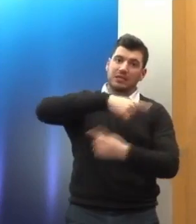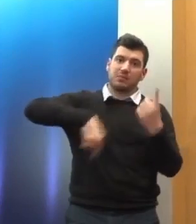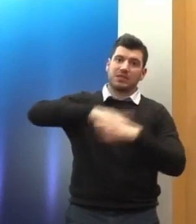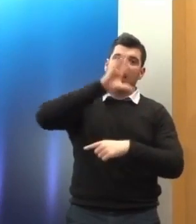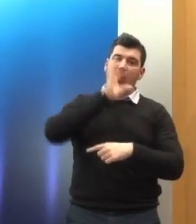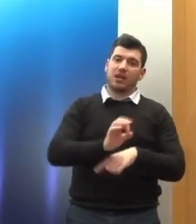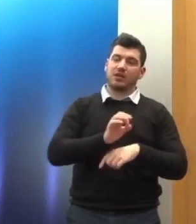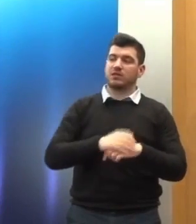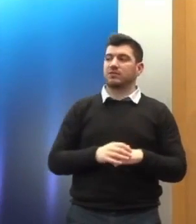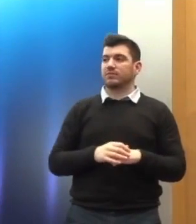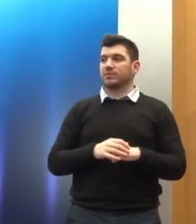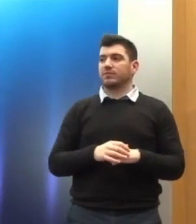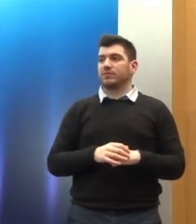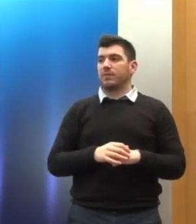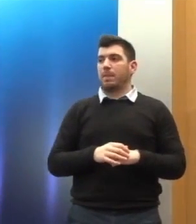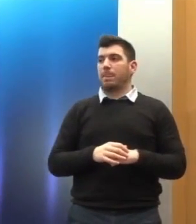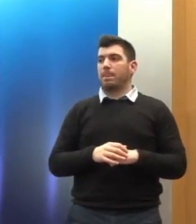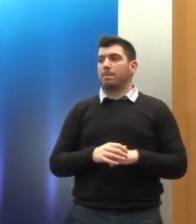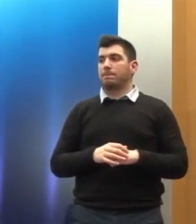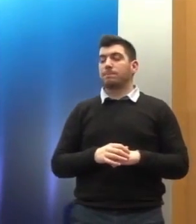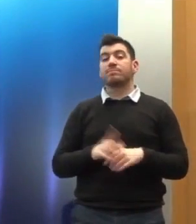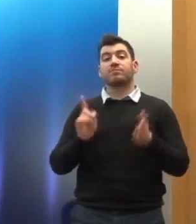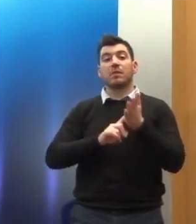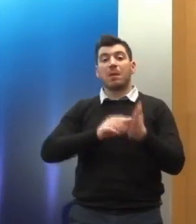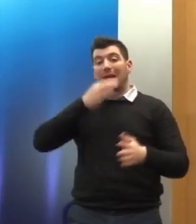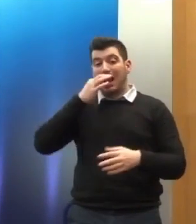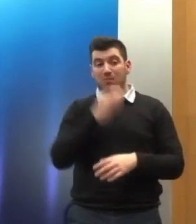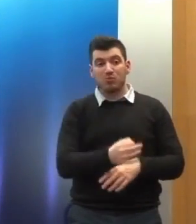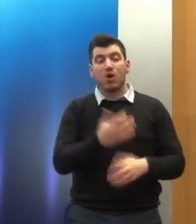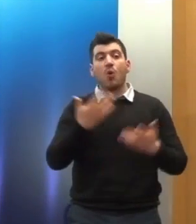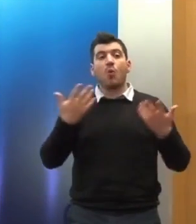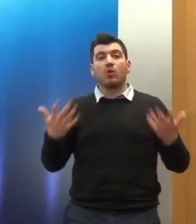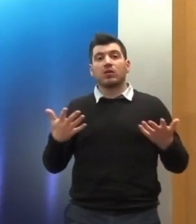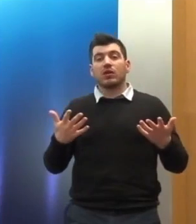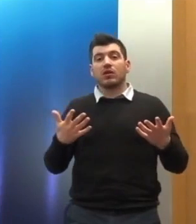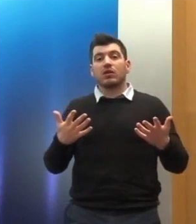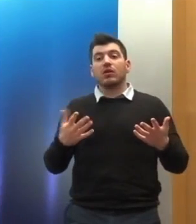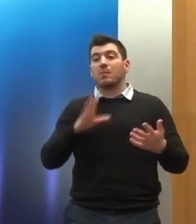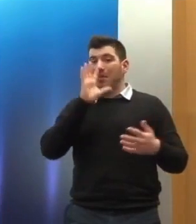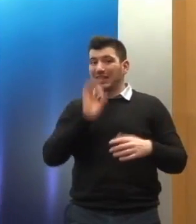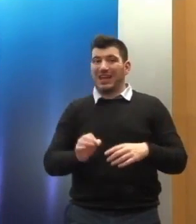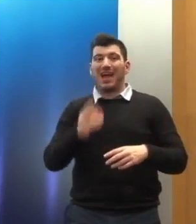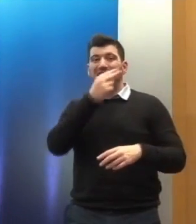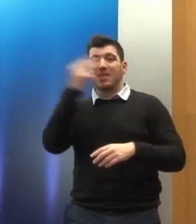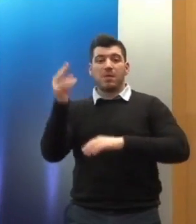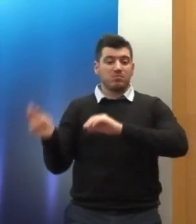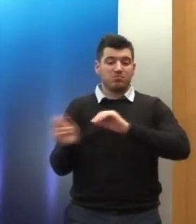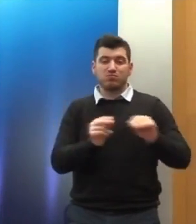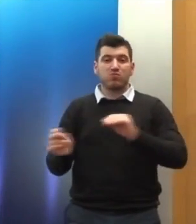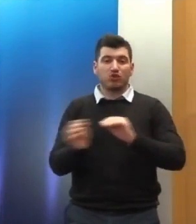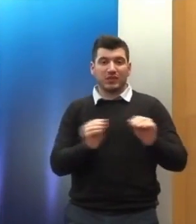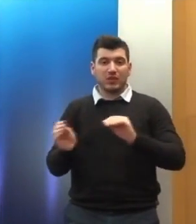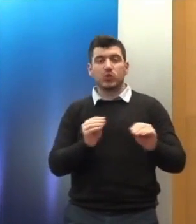να πούμε ότι είναι μια κατάσταση η οποία δεν μπορεί παρά να εμπνέει ανησυχία είναι μια